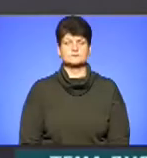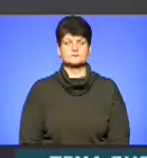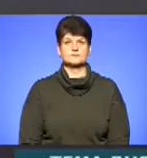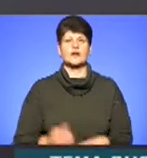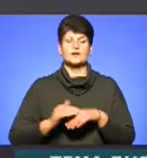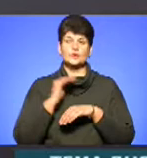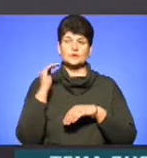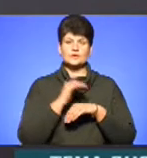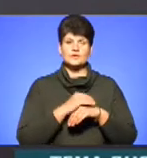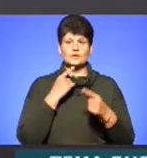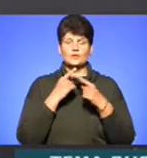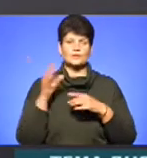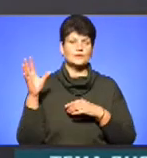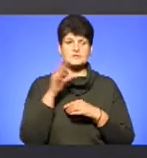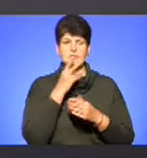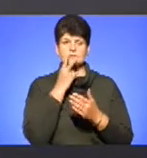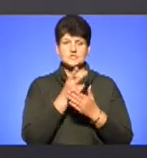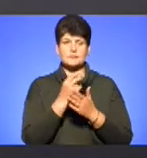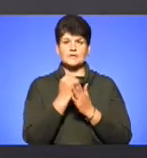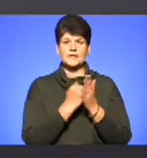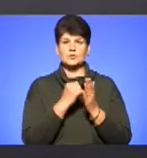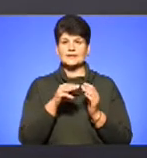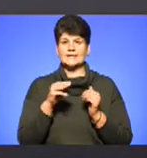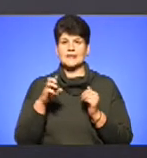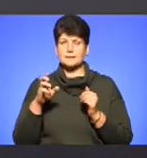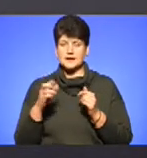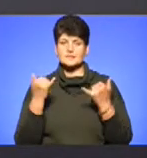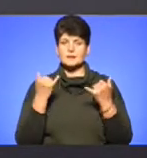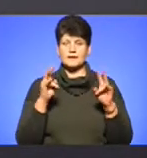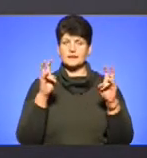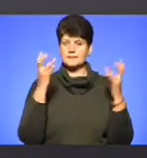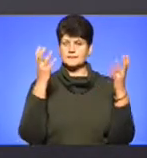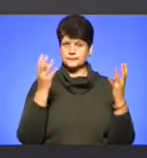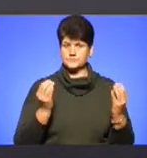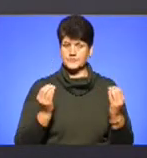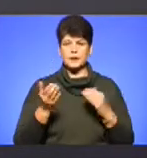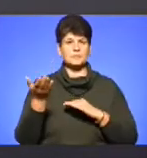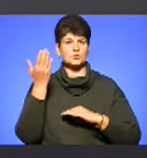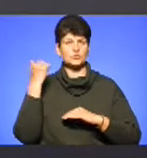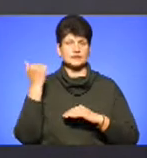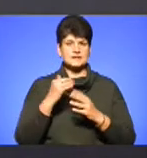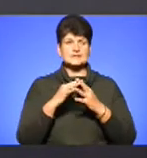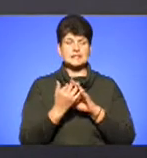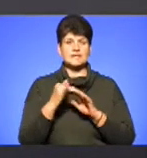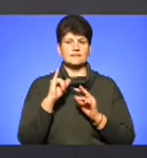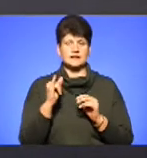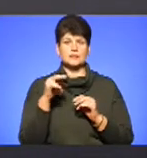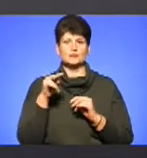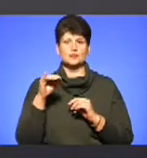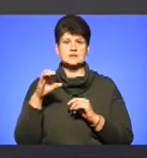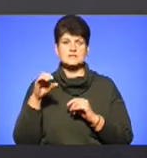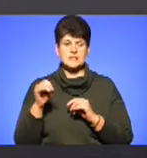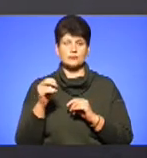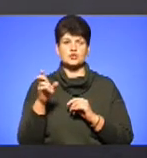Доброго вечора, кажу усім глядачам каналу ТТБ, в ефірі програма «Тема дня». Минулого тижня у селі Івани Пусте, Борщівського